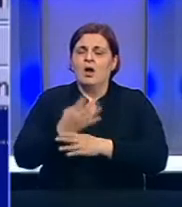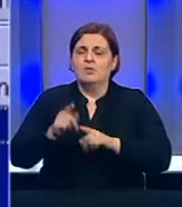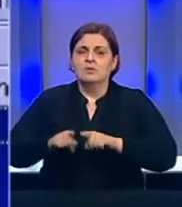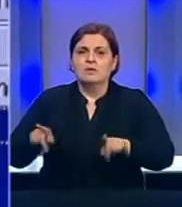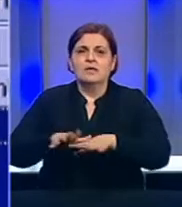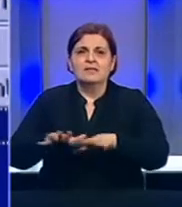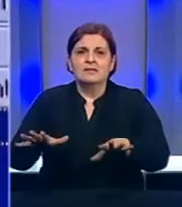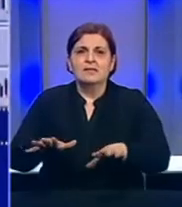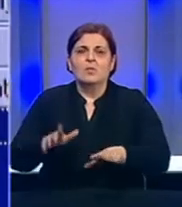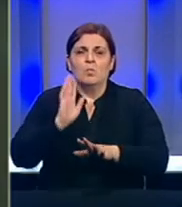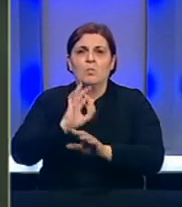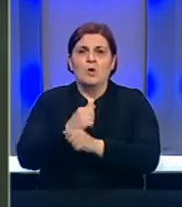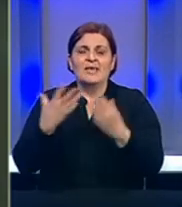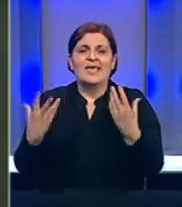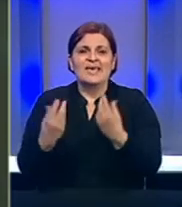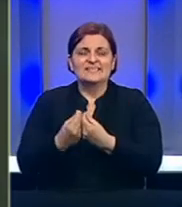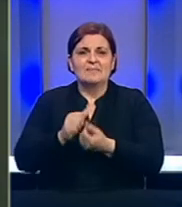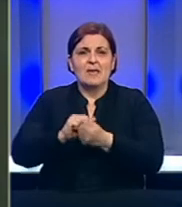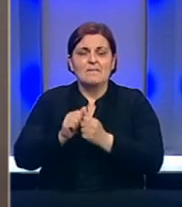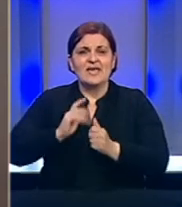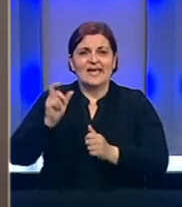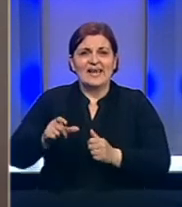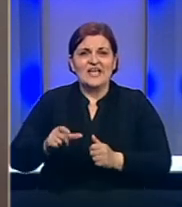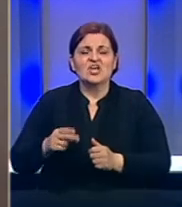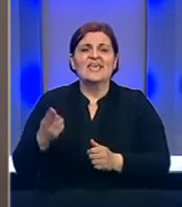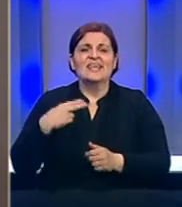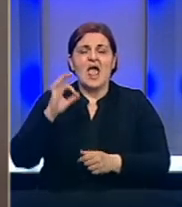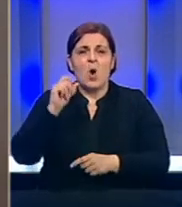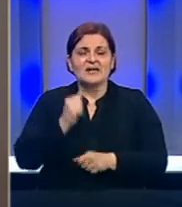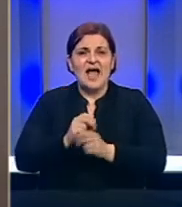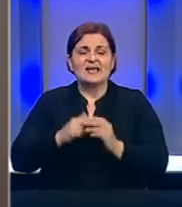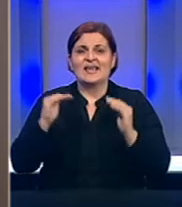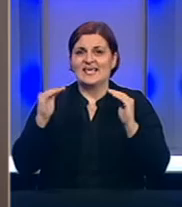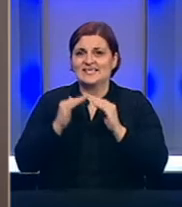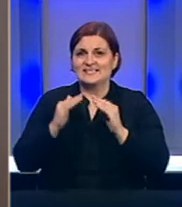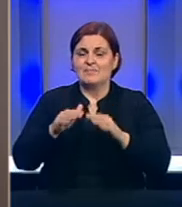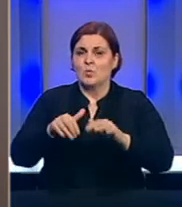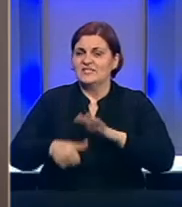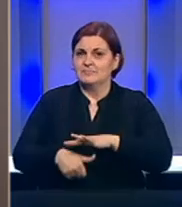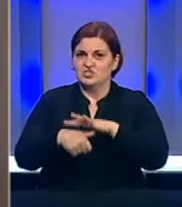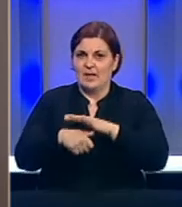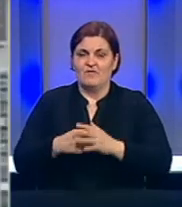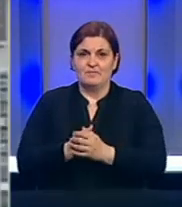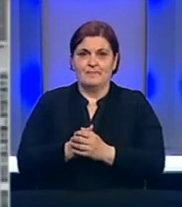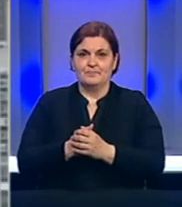BiH, zajednička su zalaganja građana i nadležnih organa, slažu se u kriznim štabovima.